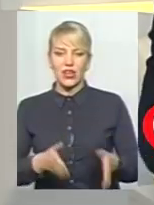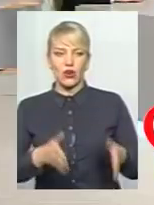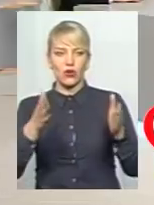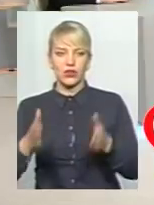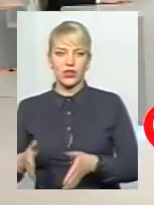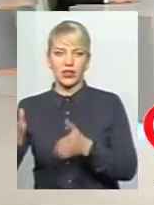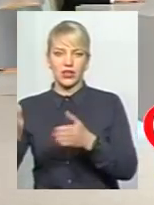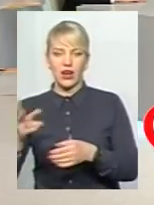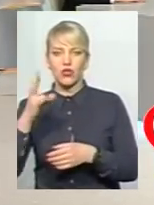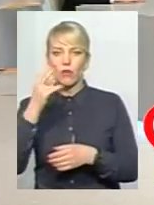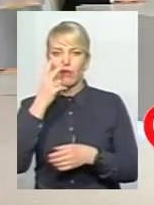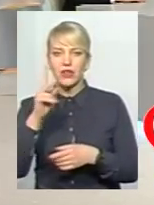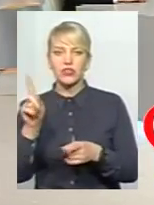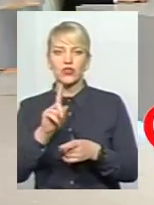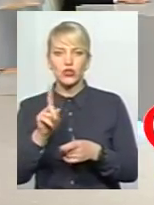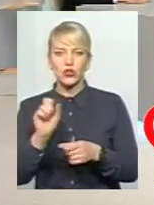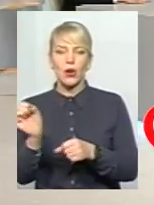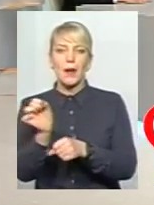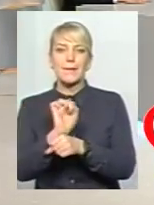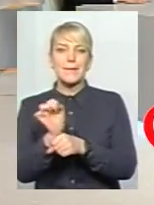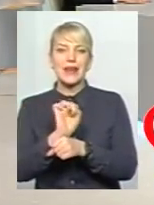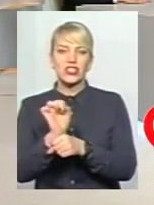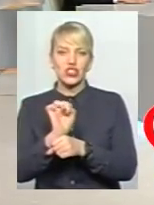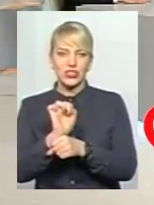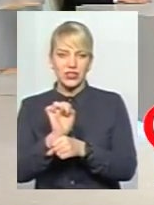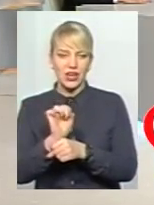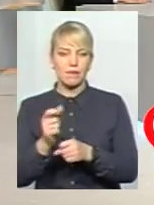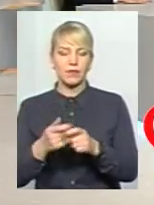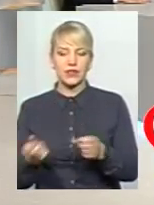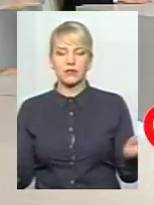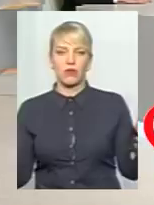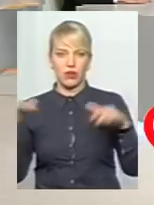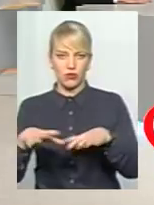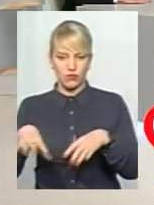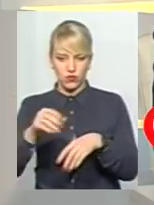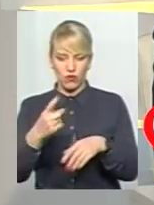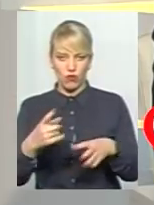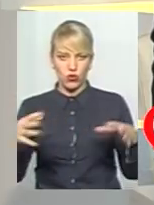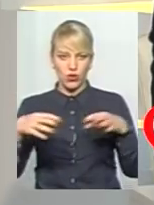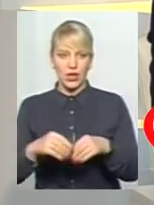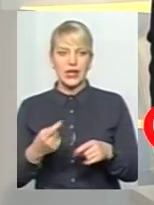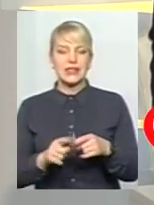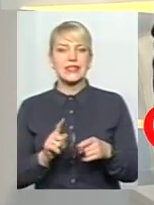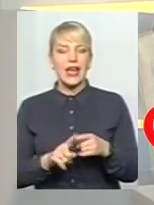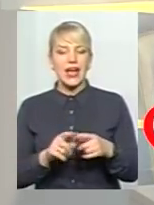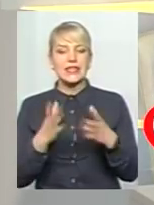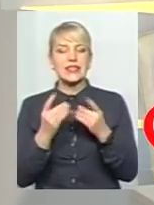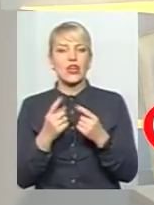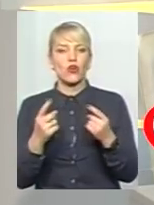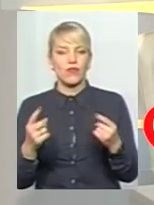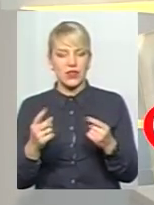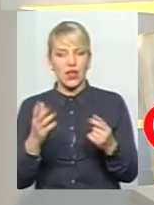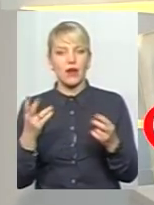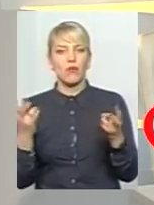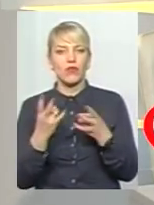потім збирається все в кучу. Ці контейнери будуть збирати «Рециклінг Поділля». Це втора сировина, яка буде продаватися. Ну і містяни можуть